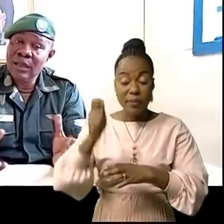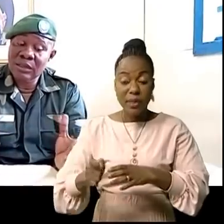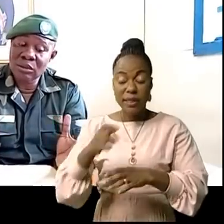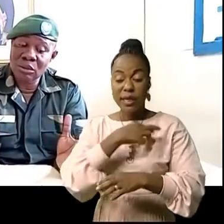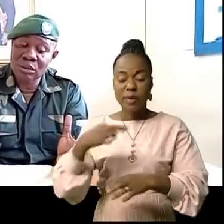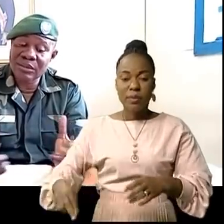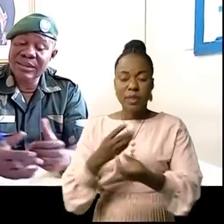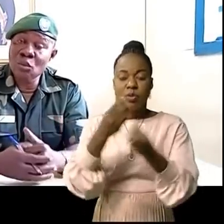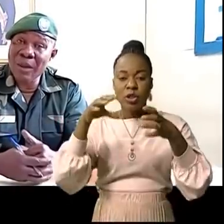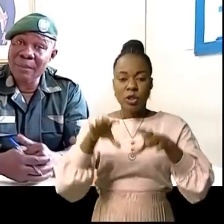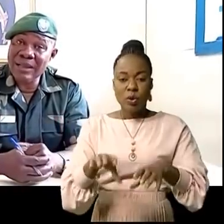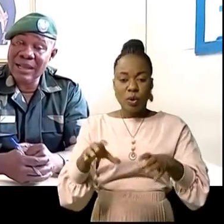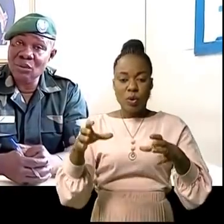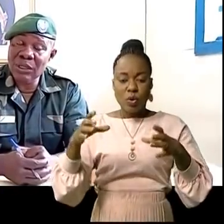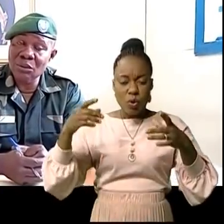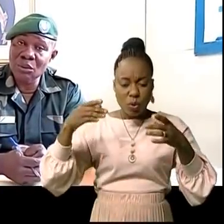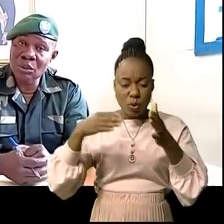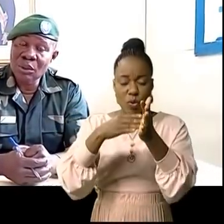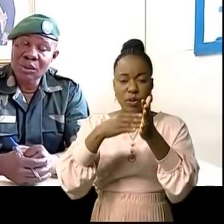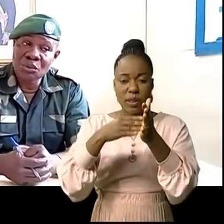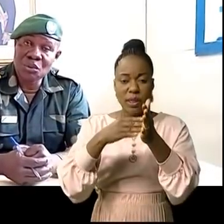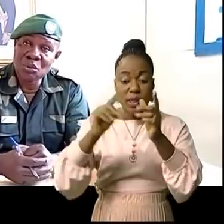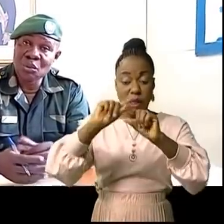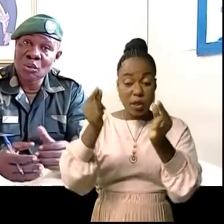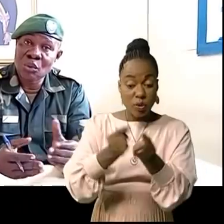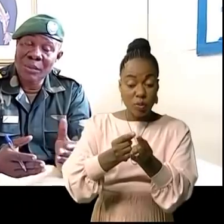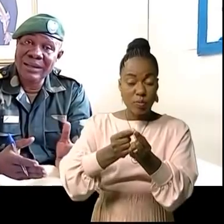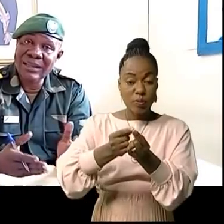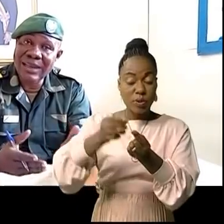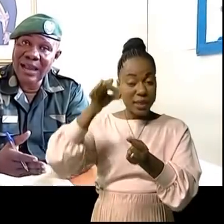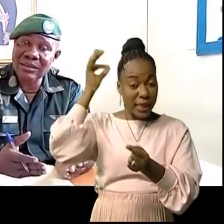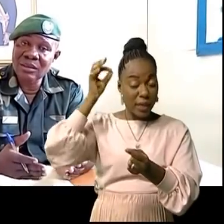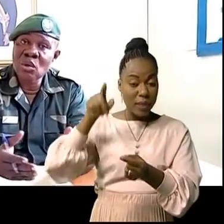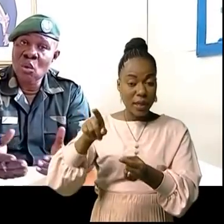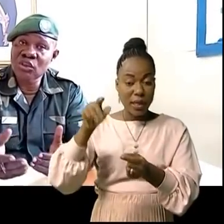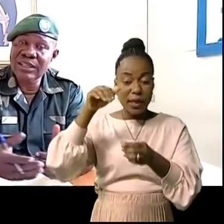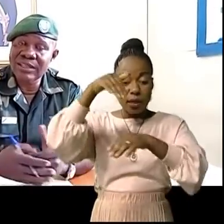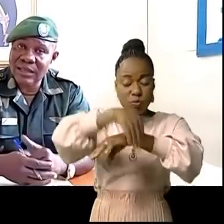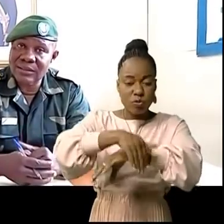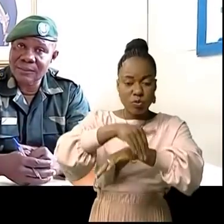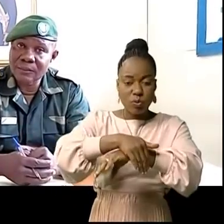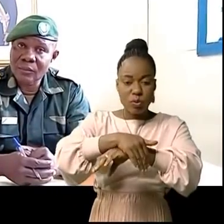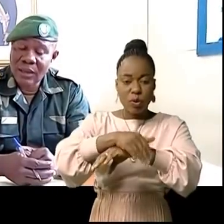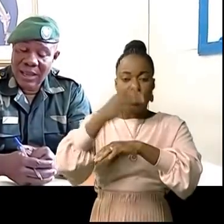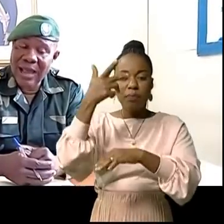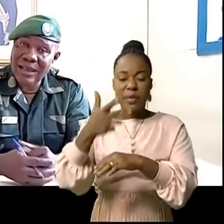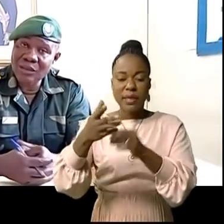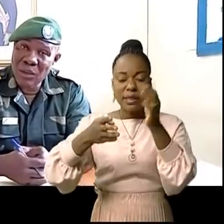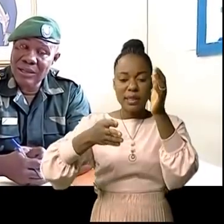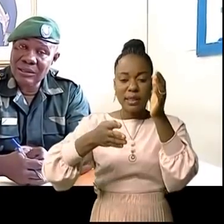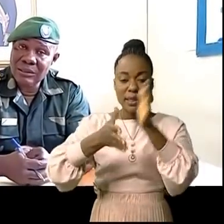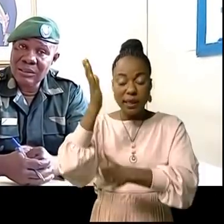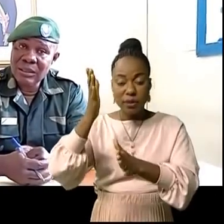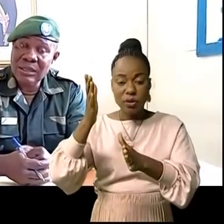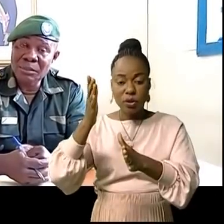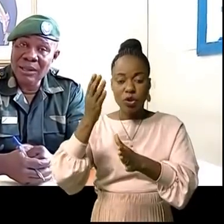ces groupes armés dans la nuit du mercredi 15 au jeudi 16. A l'heure